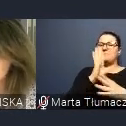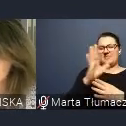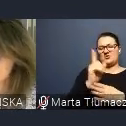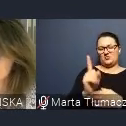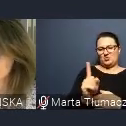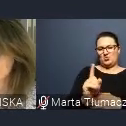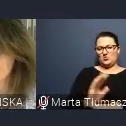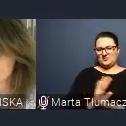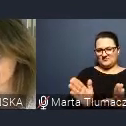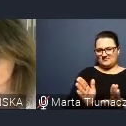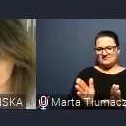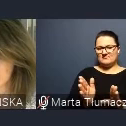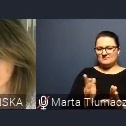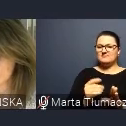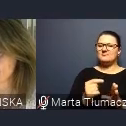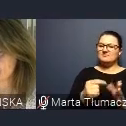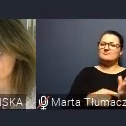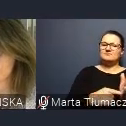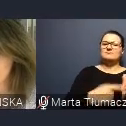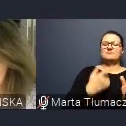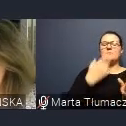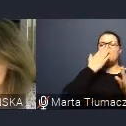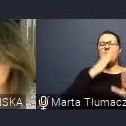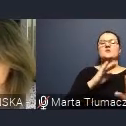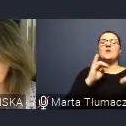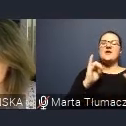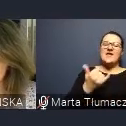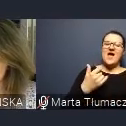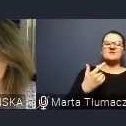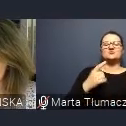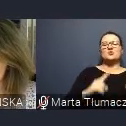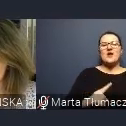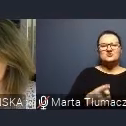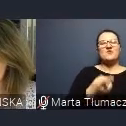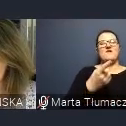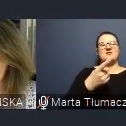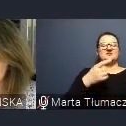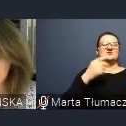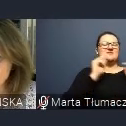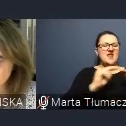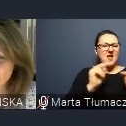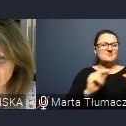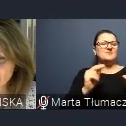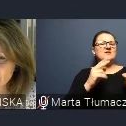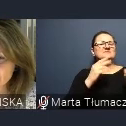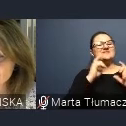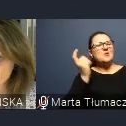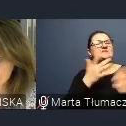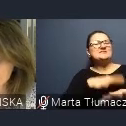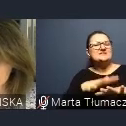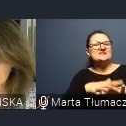minut i odnoszą się do tego, jak taką terapię zorganizować, jak przygotować systemy motywacyjne, jak